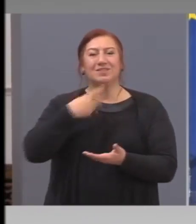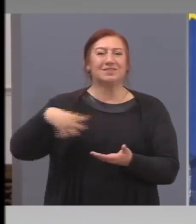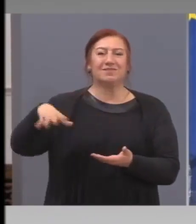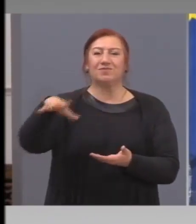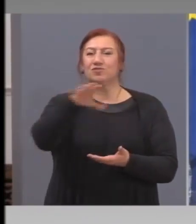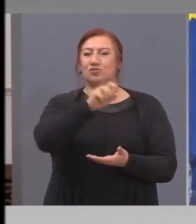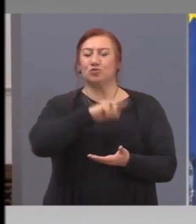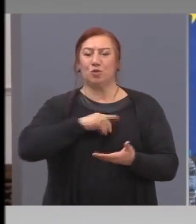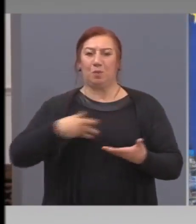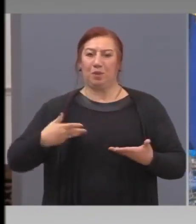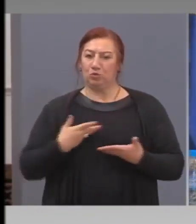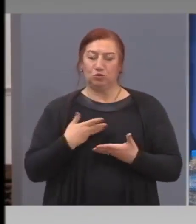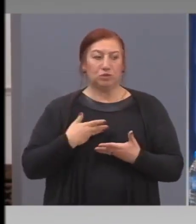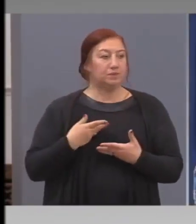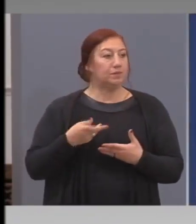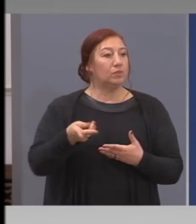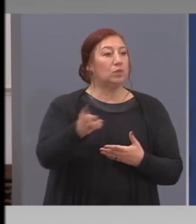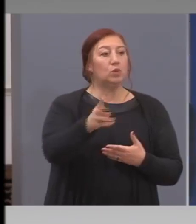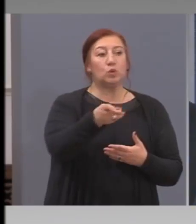Други въпроси?